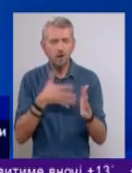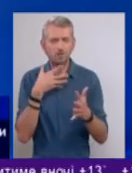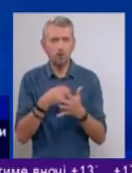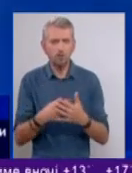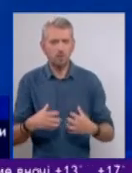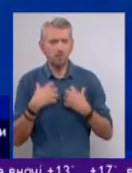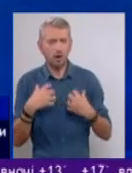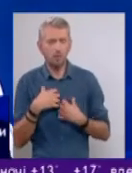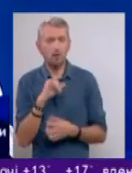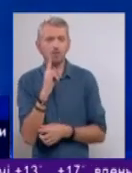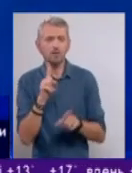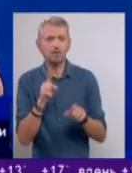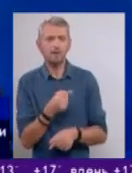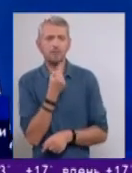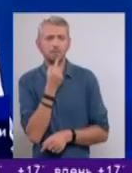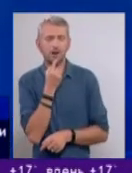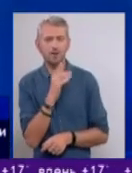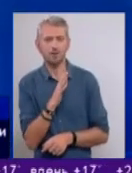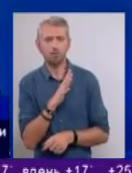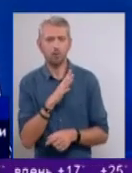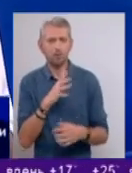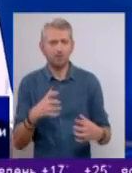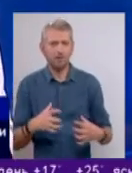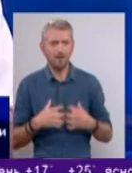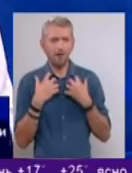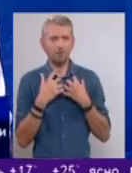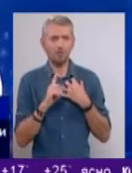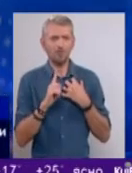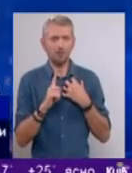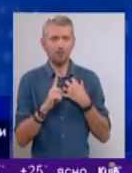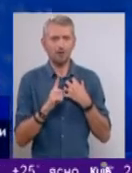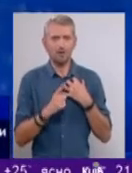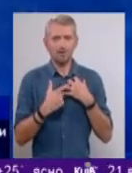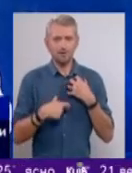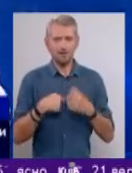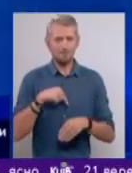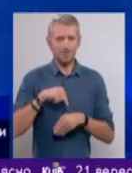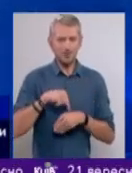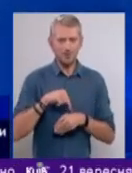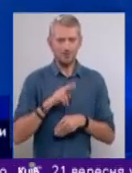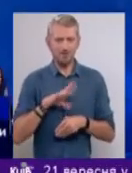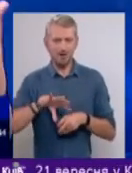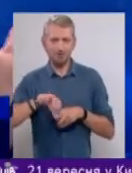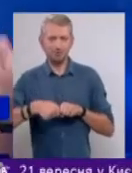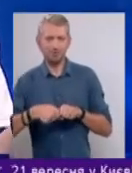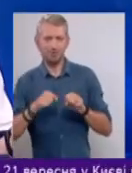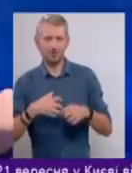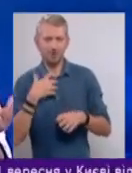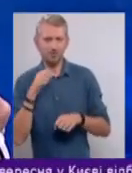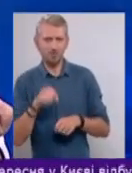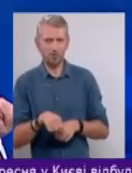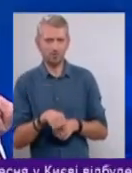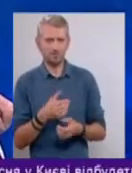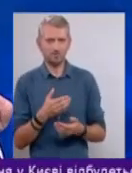дитина навіть прагне бути наляканою для того, щоб совладати, опанувати те, як